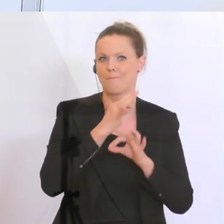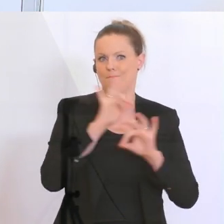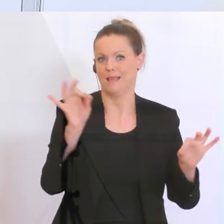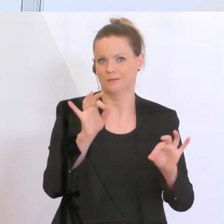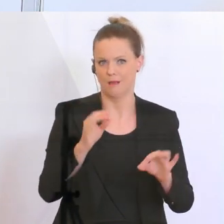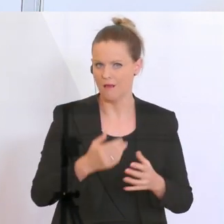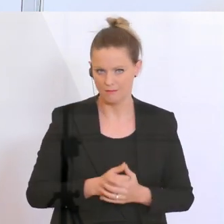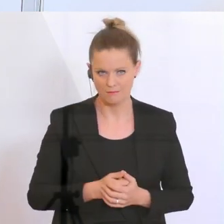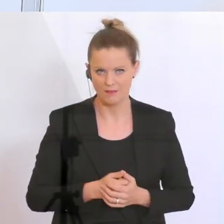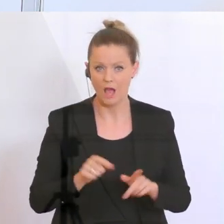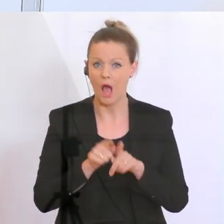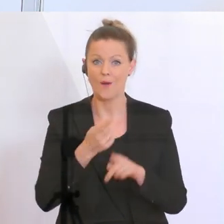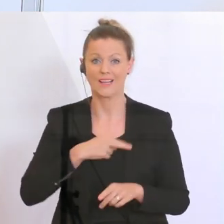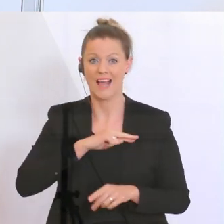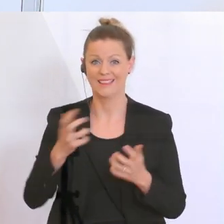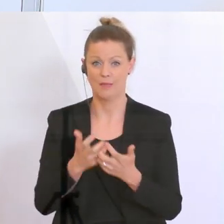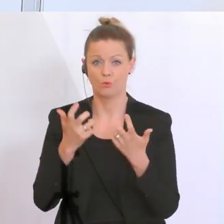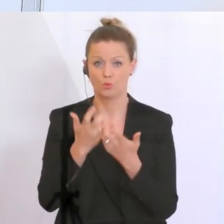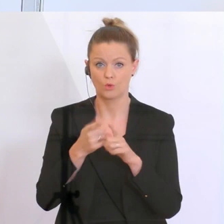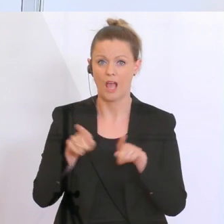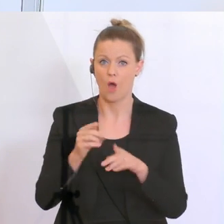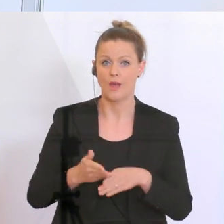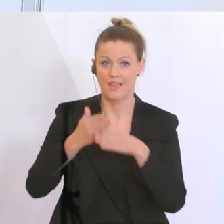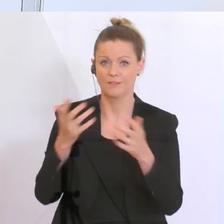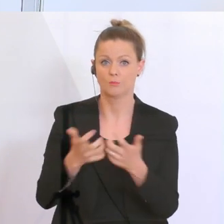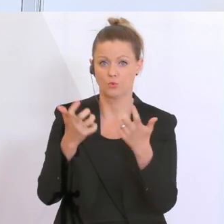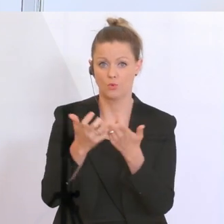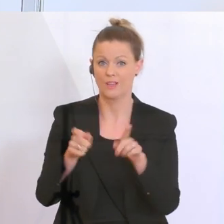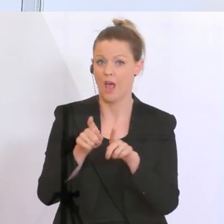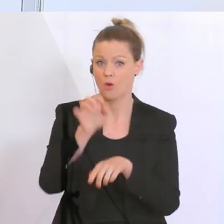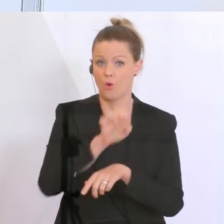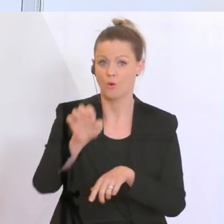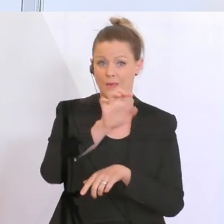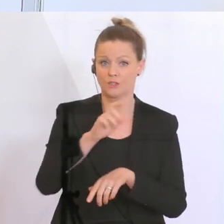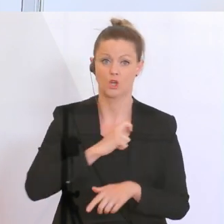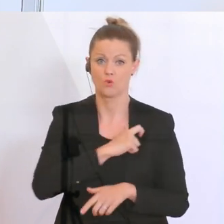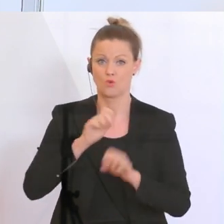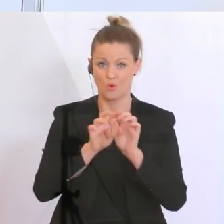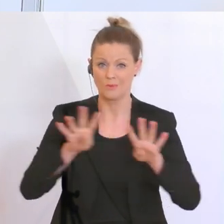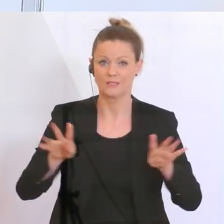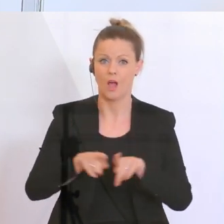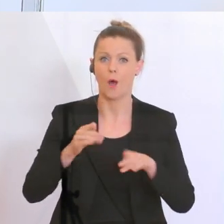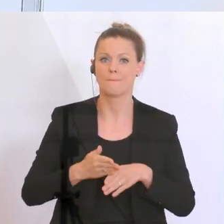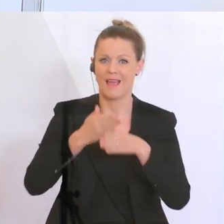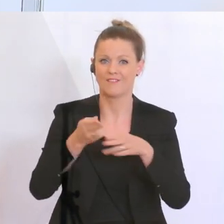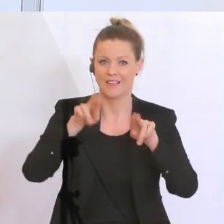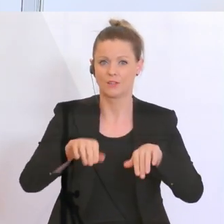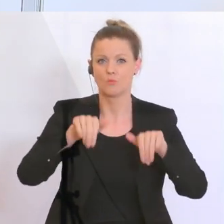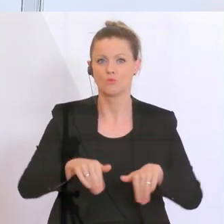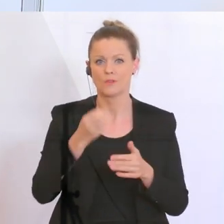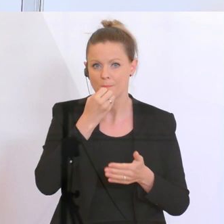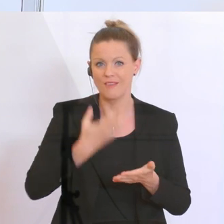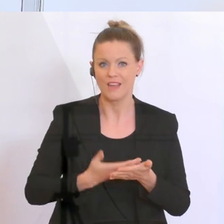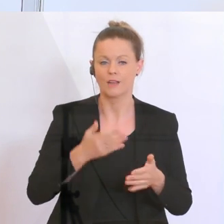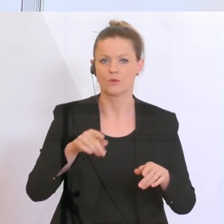Und bei den Garantieprodukten und bei den Hilfsprodukten, die man ja auch bei der Europäischen Kommission nach Beihilfenrecht bewilligen muss, gibt